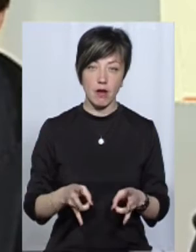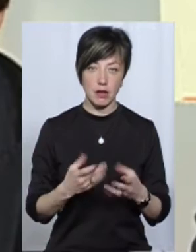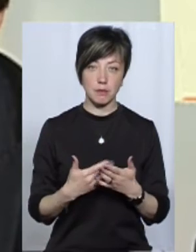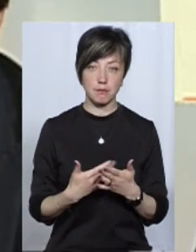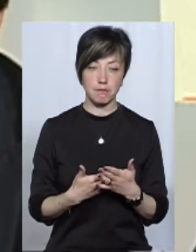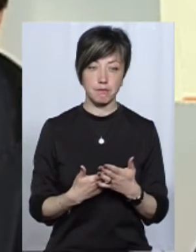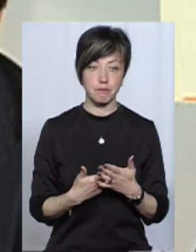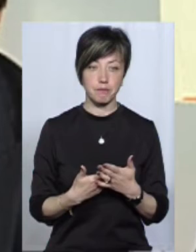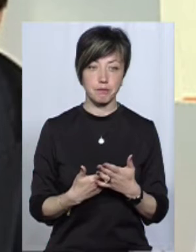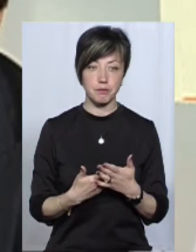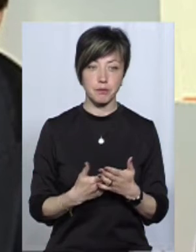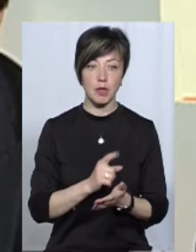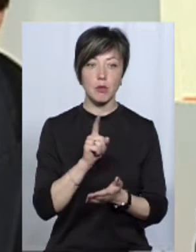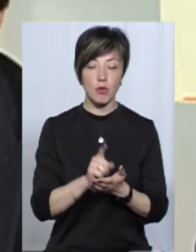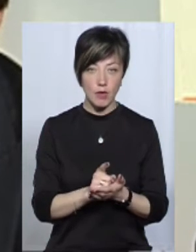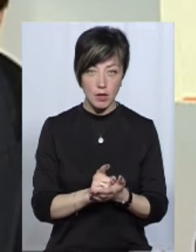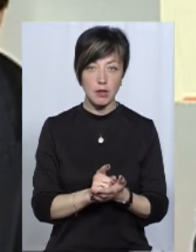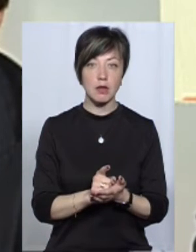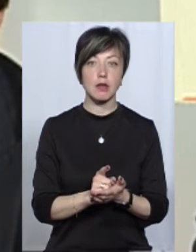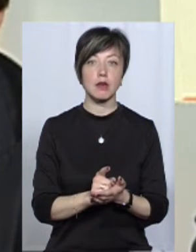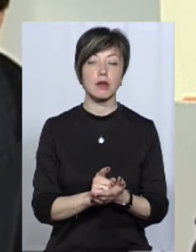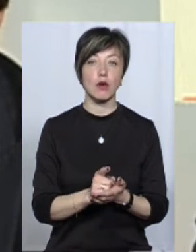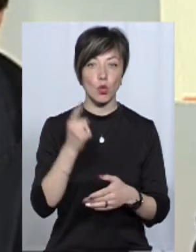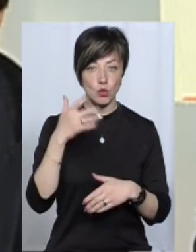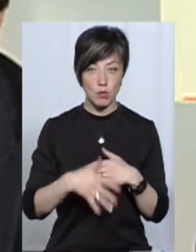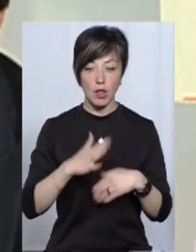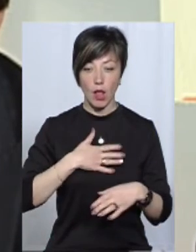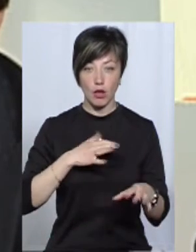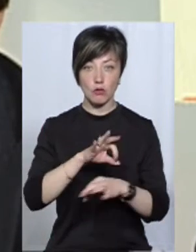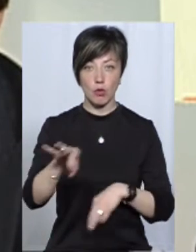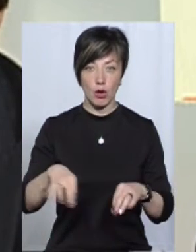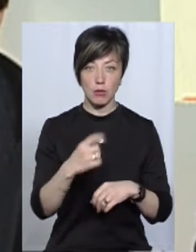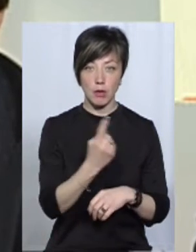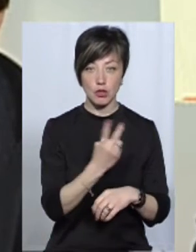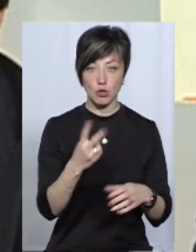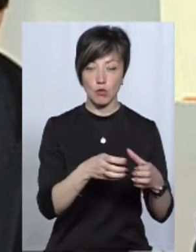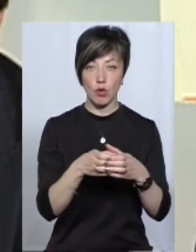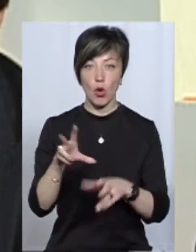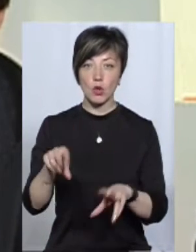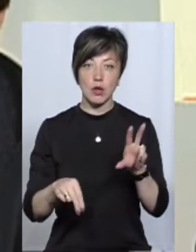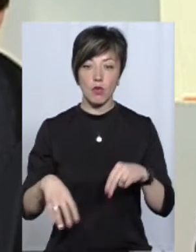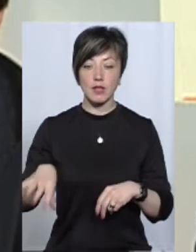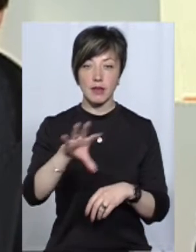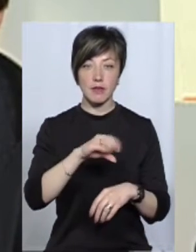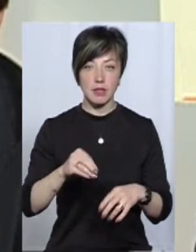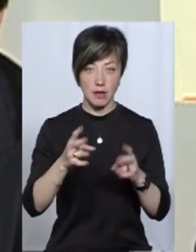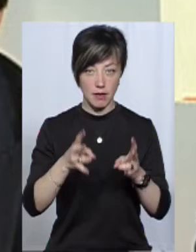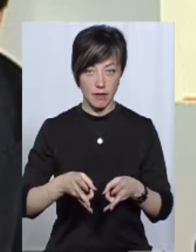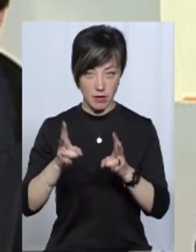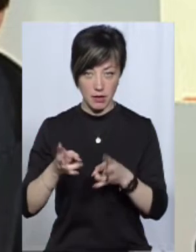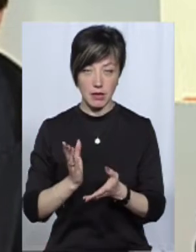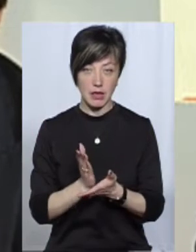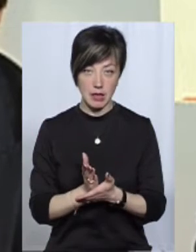повинні уявляти, що на даний час наш проєкт першого та другого блоку розрахований на всі проєктні аварії.